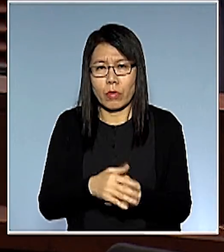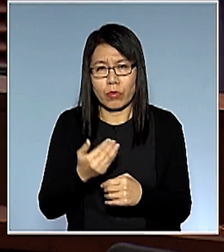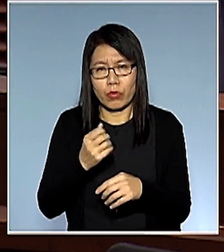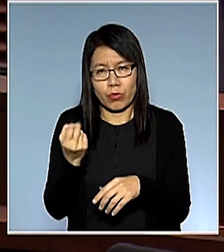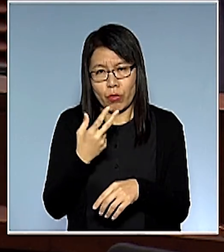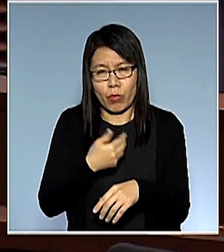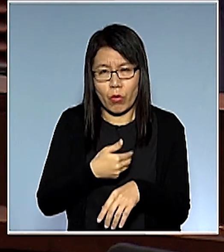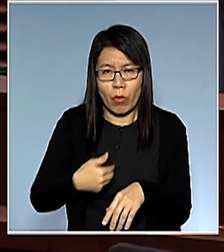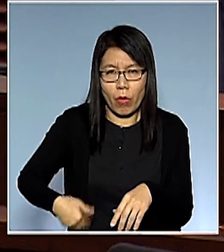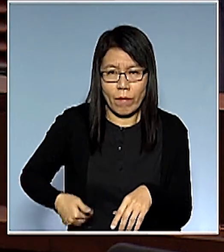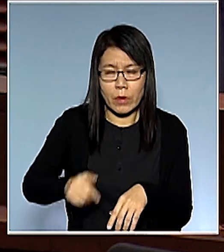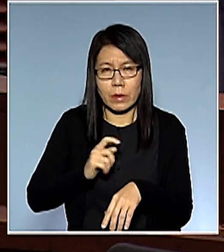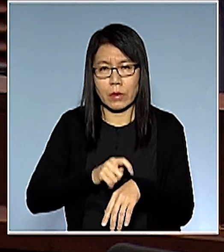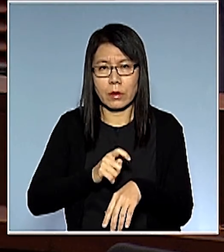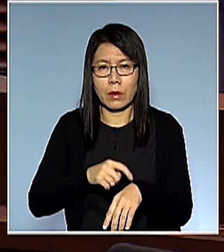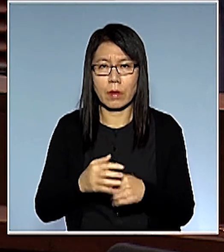再拉布下去